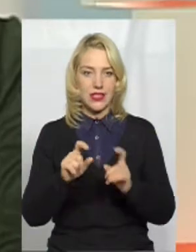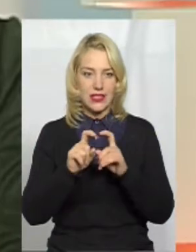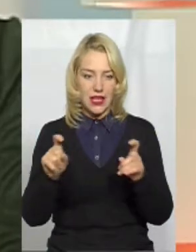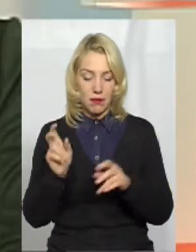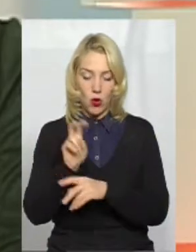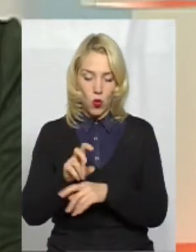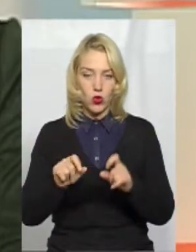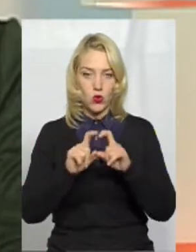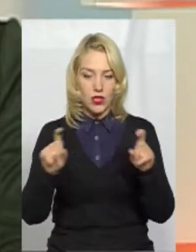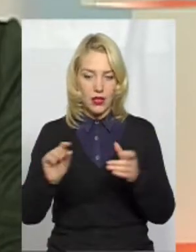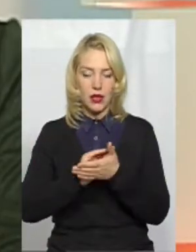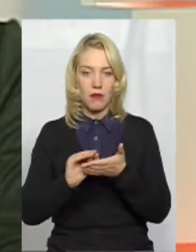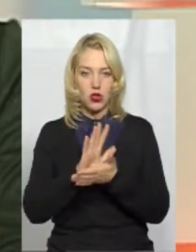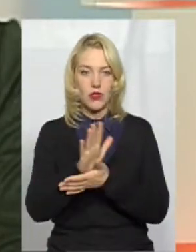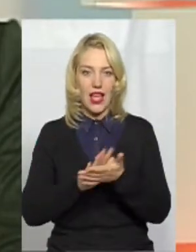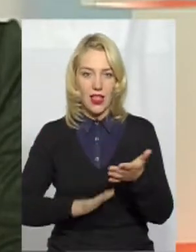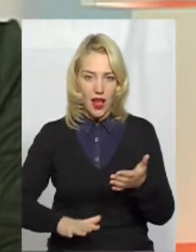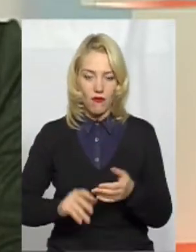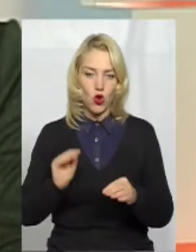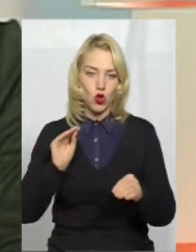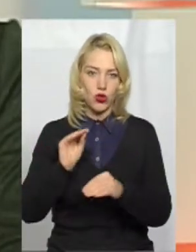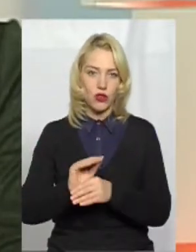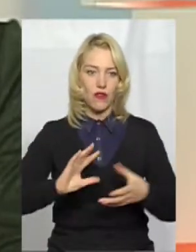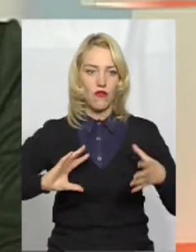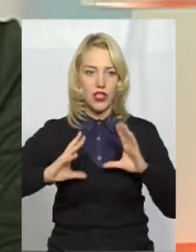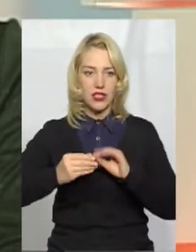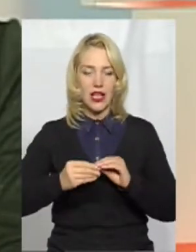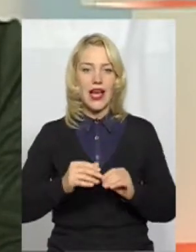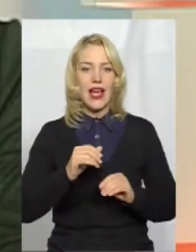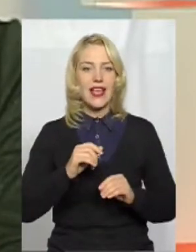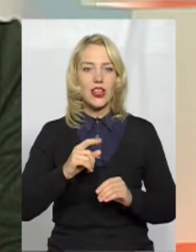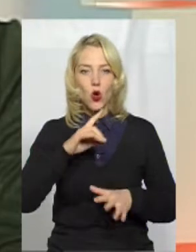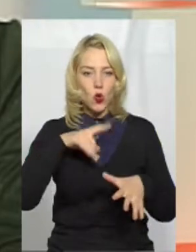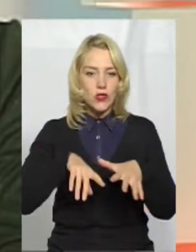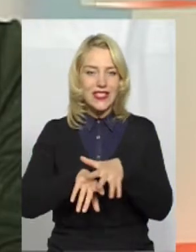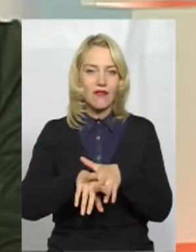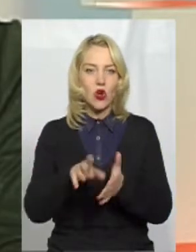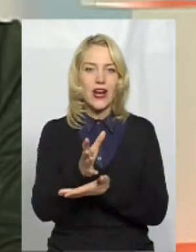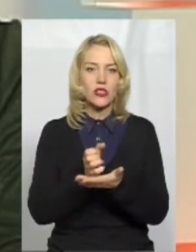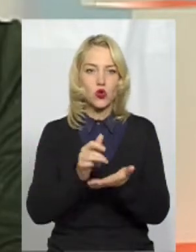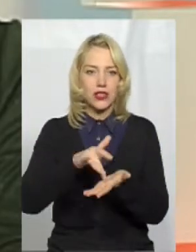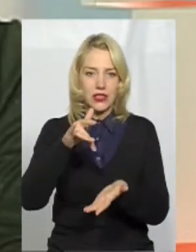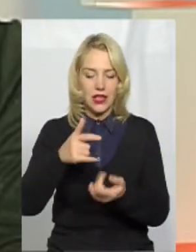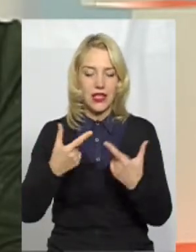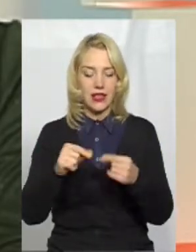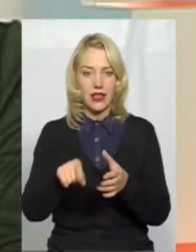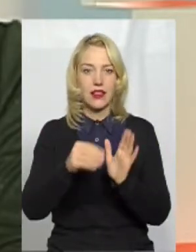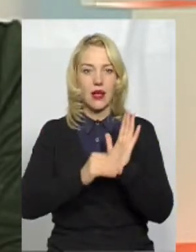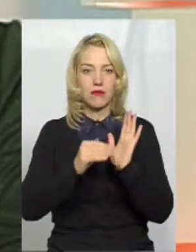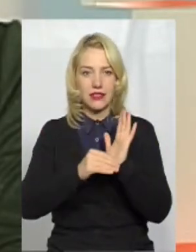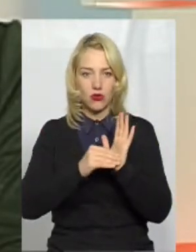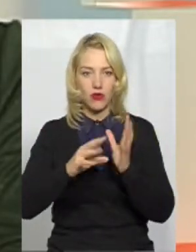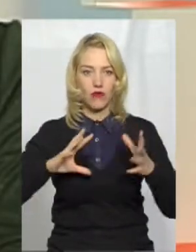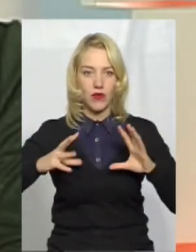пишуть заяву, до заяви додають висновки інклюзивно-ресурсного центру, де прописано, що дитині рекомендовано